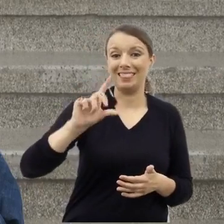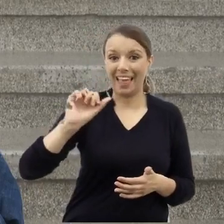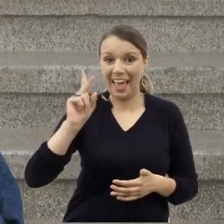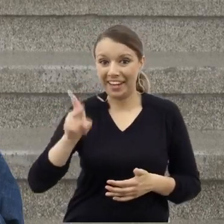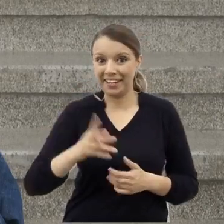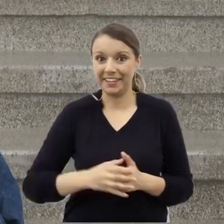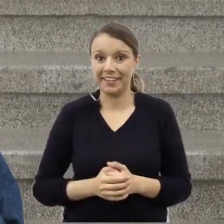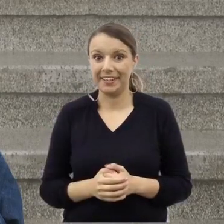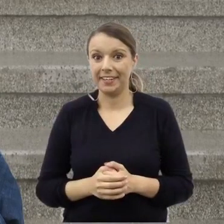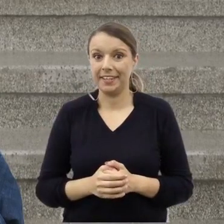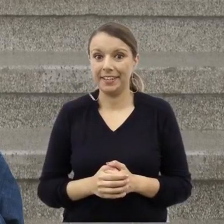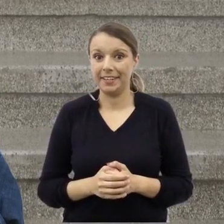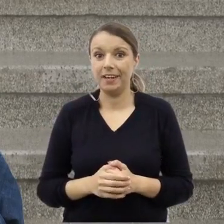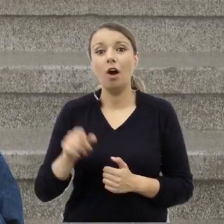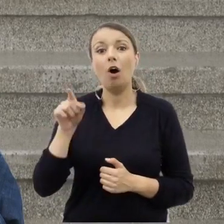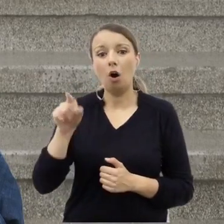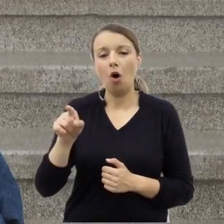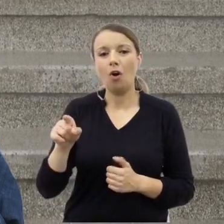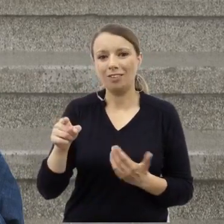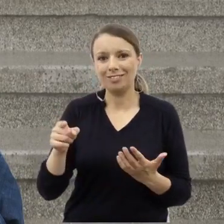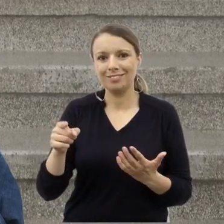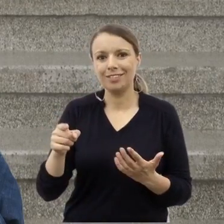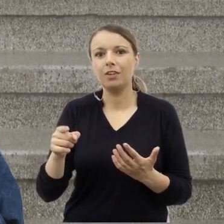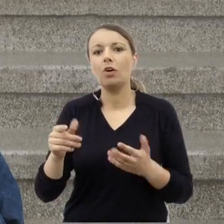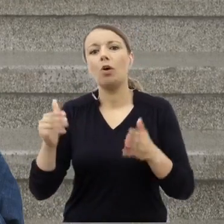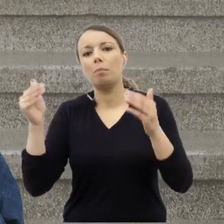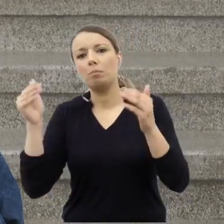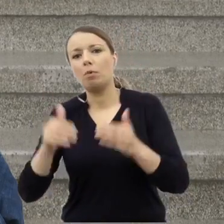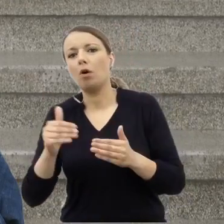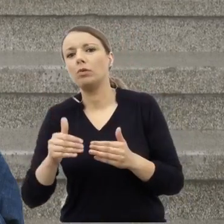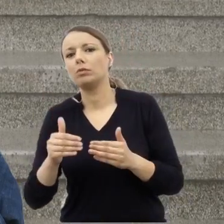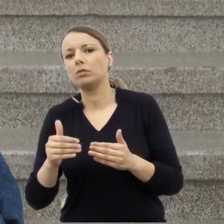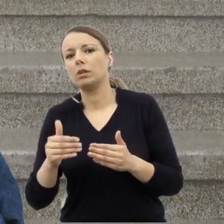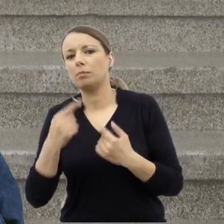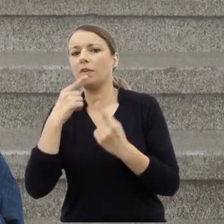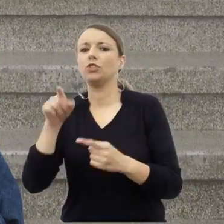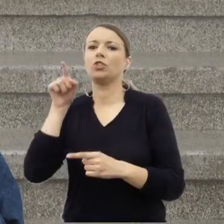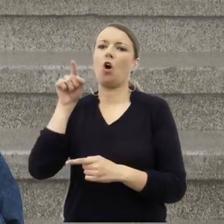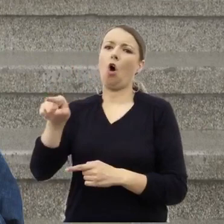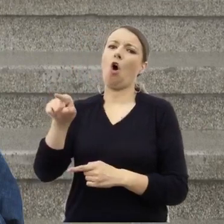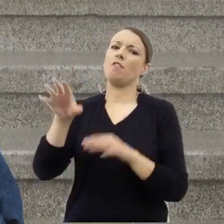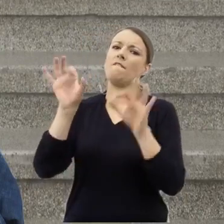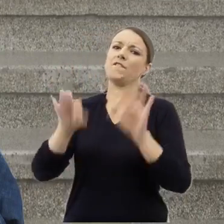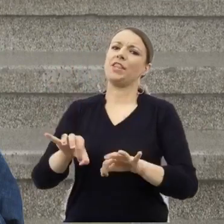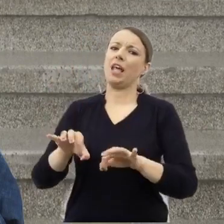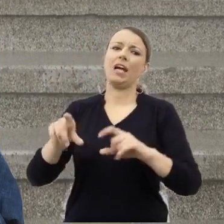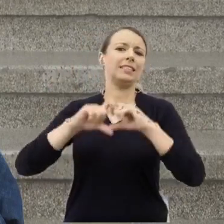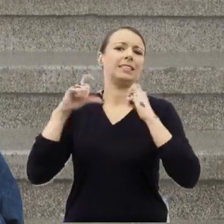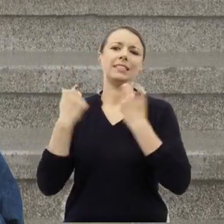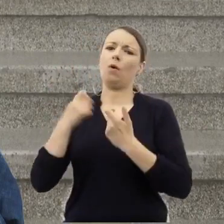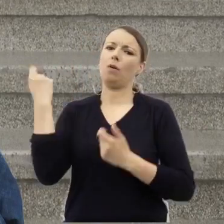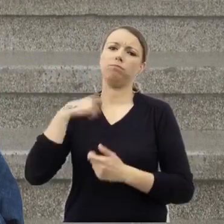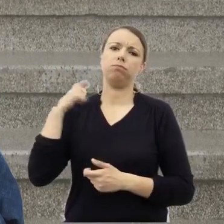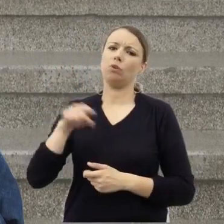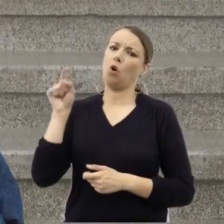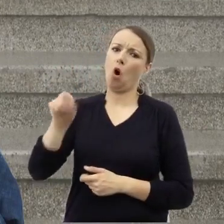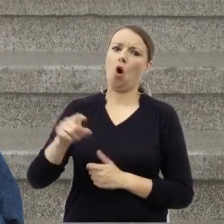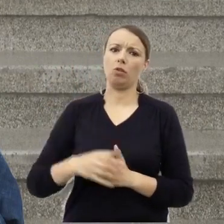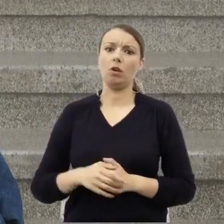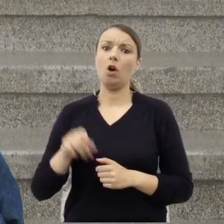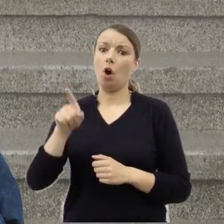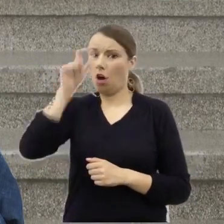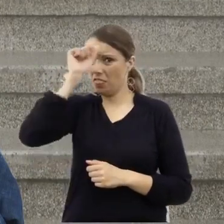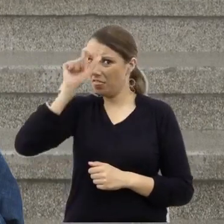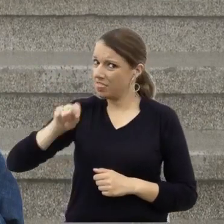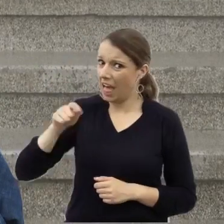którego konto właściwie trzeba zapisać cały pogrom, ponieważ on sformatował to zdarzenie, nazwał je,